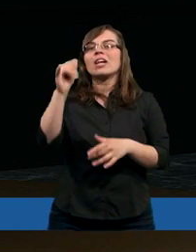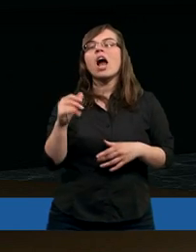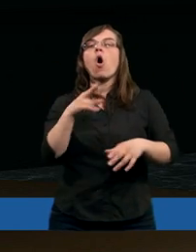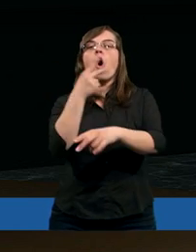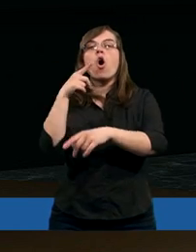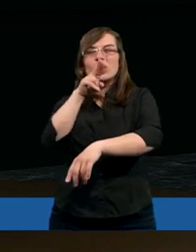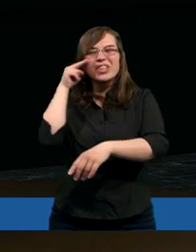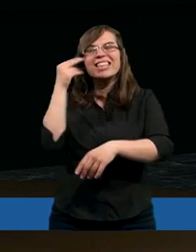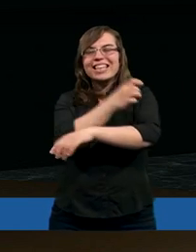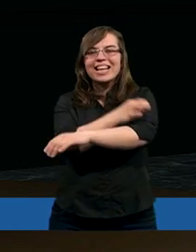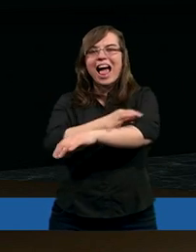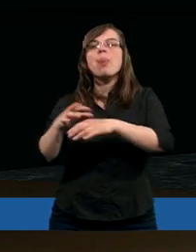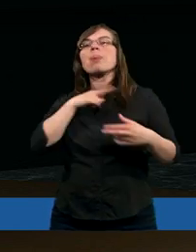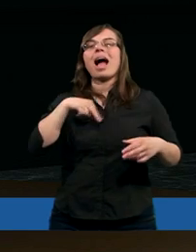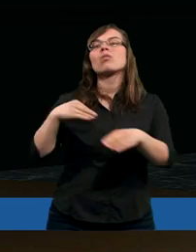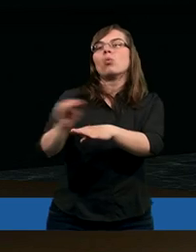Jego sińce nas uleczyły.